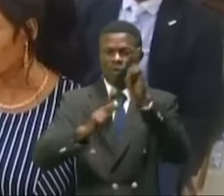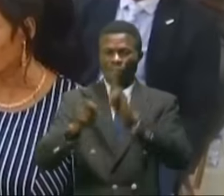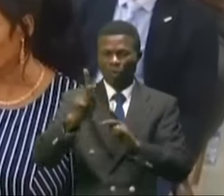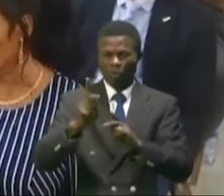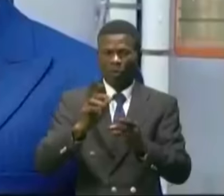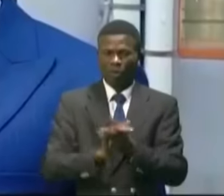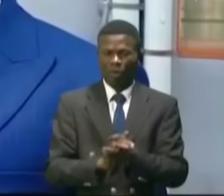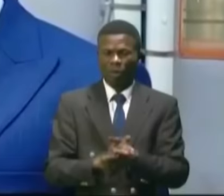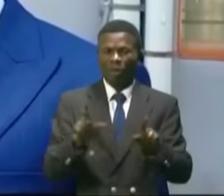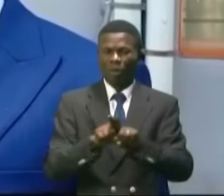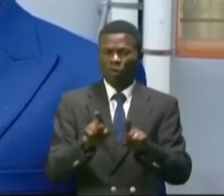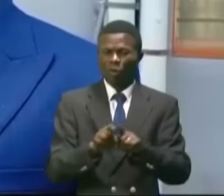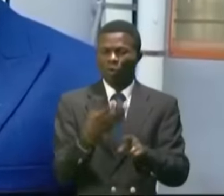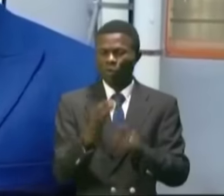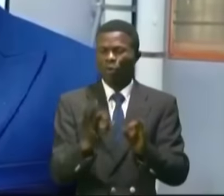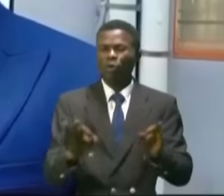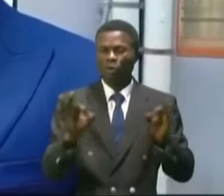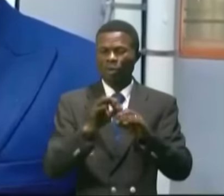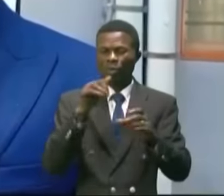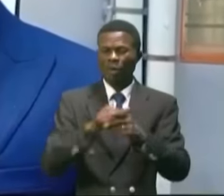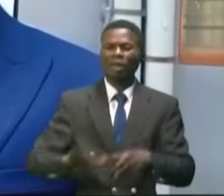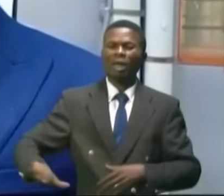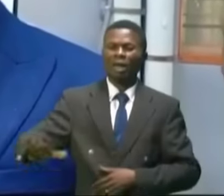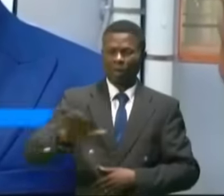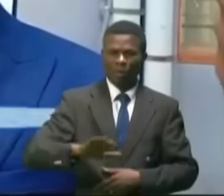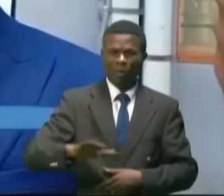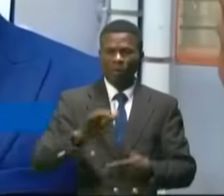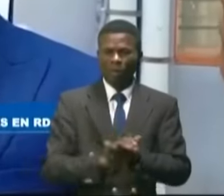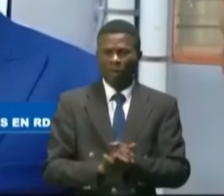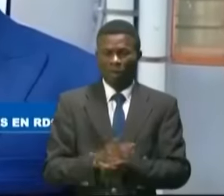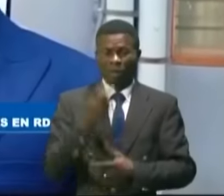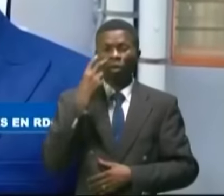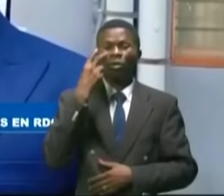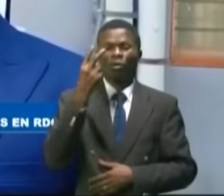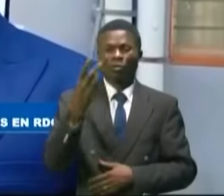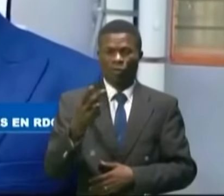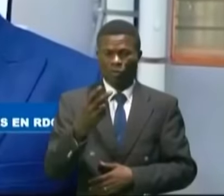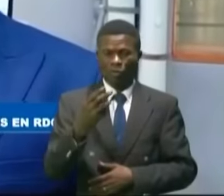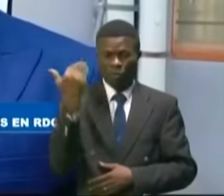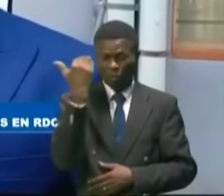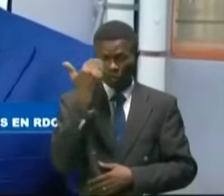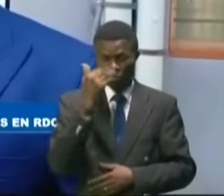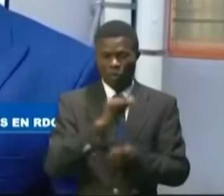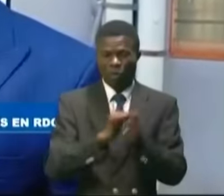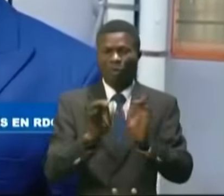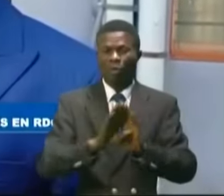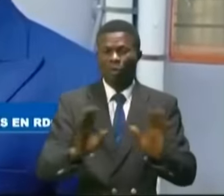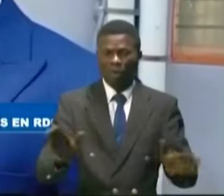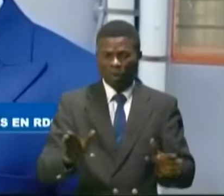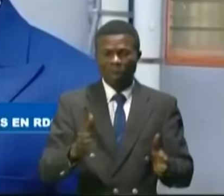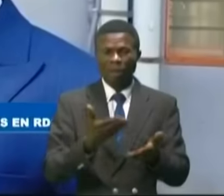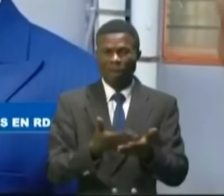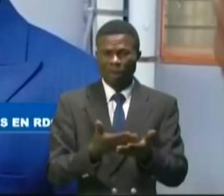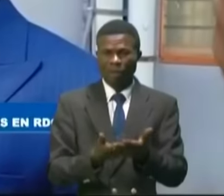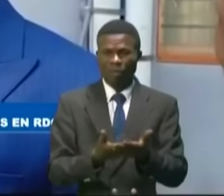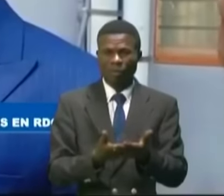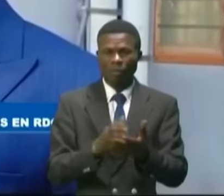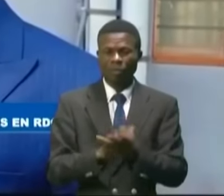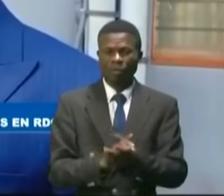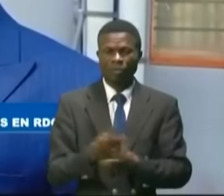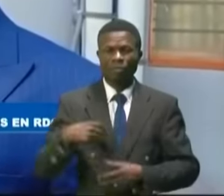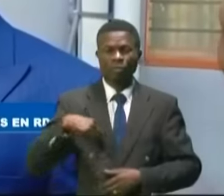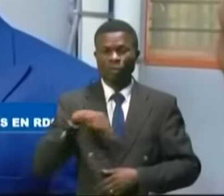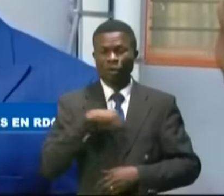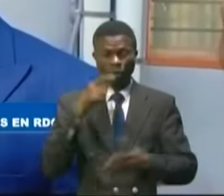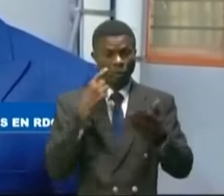aujourd'hui comme une science au Carrefour les plusieurs disciplines. « Vous avez les droits, vous avez la science politique et en même temps aussi le public. » vous allez